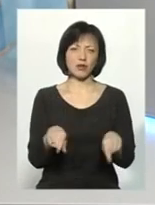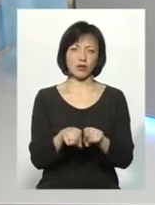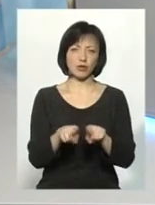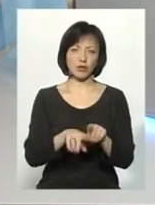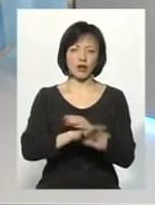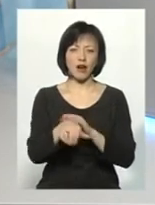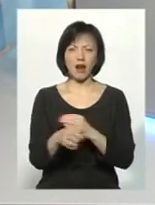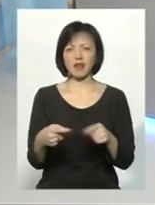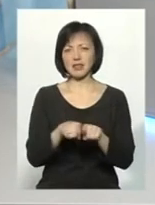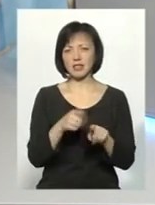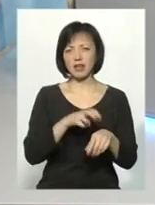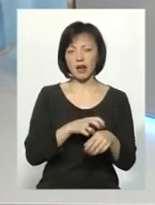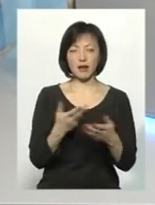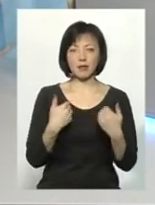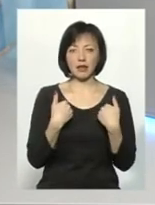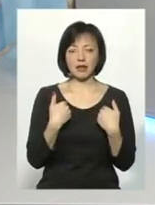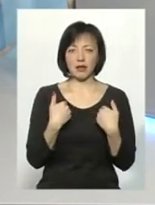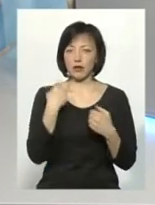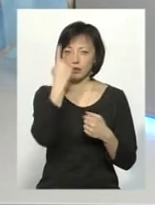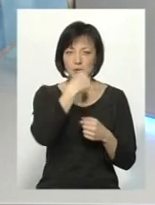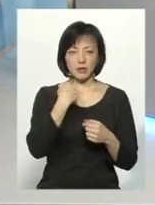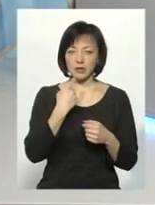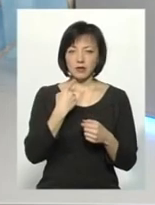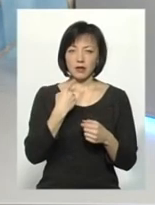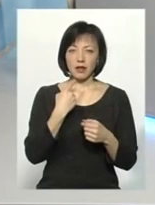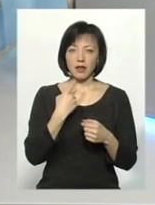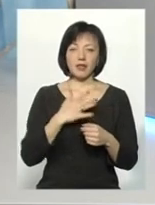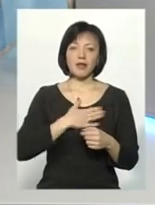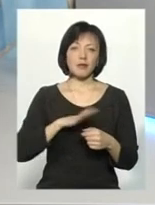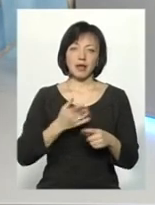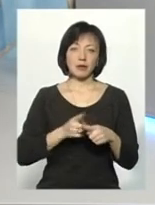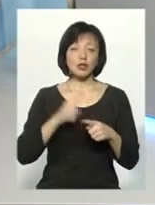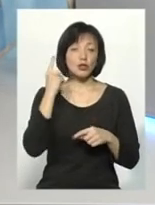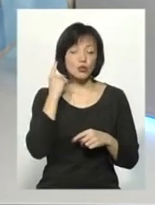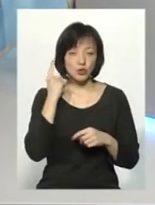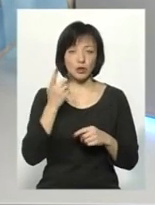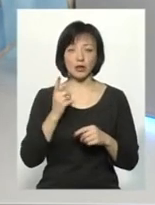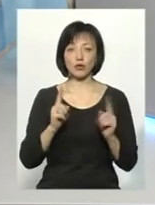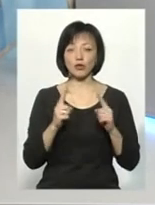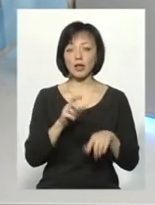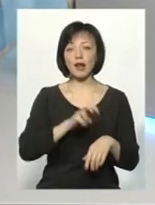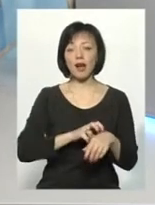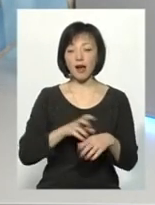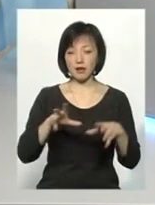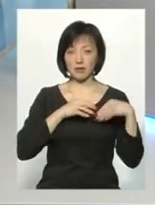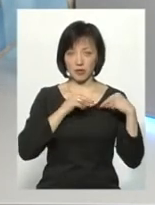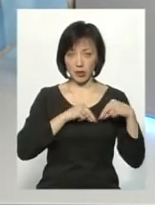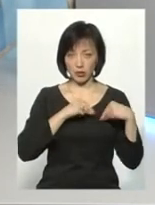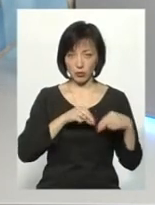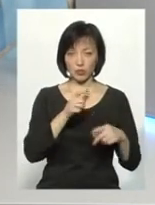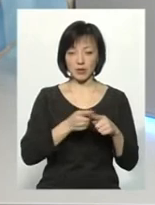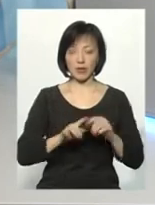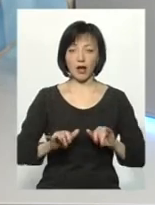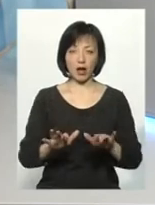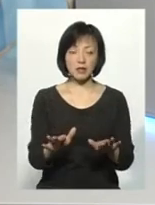крадуть, та це ж лікарі. Мені, наприклад, особисто неприємно це чути, тому що ті лікарі, з якими ми по цій акції